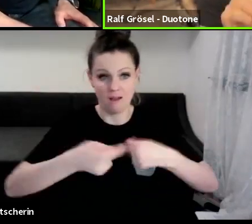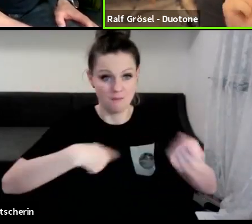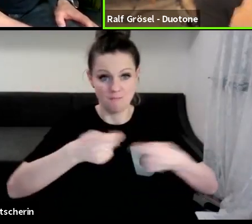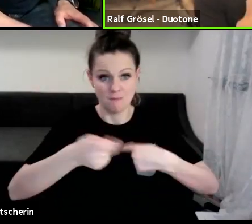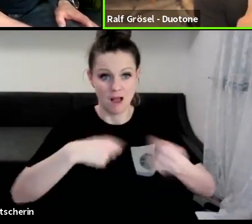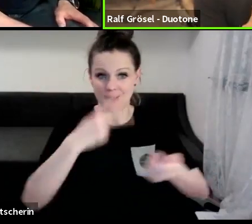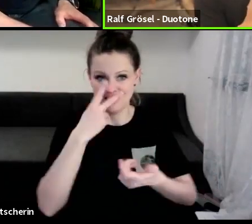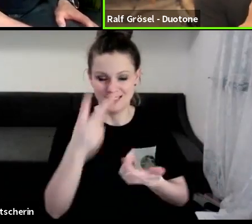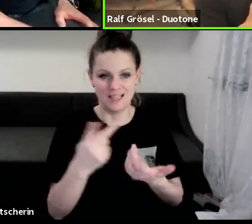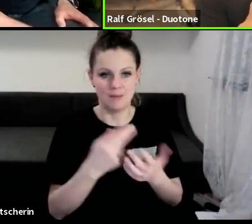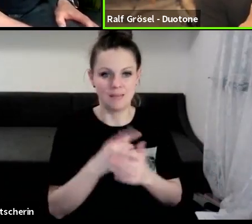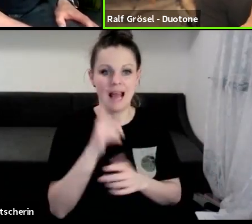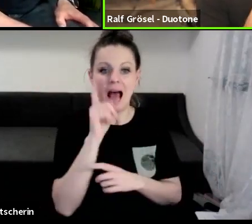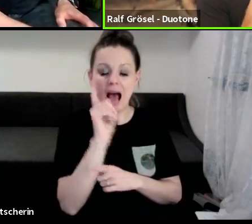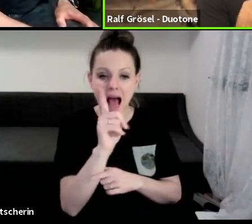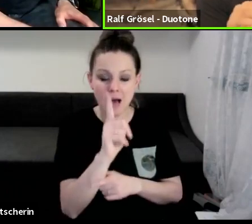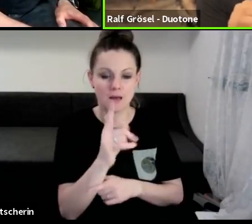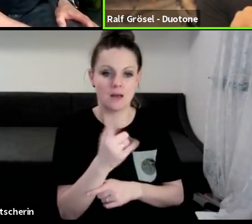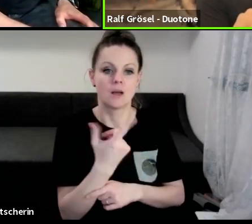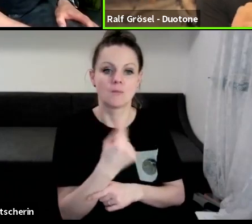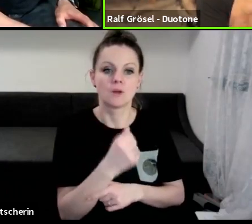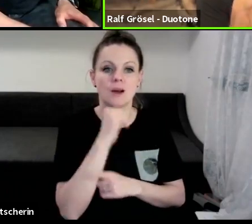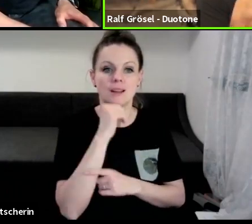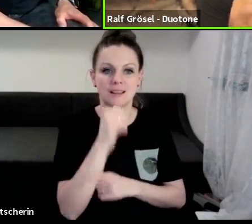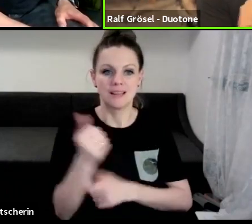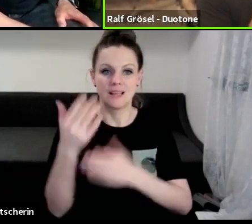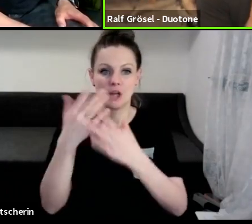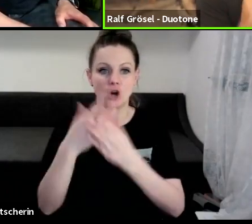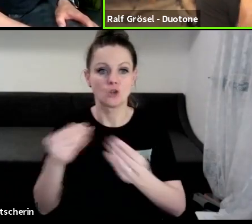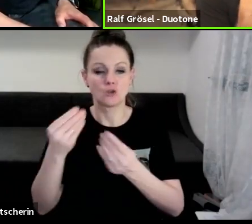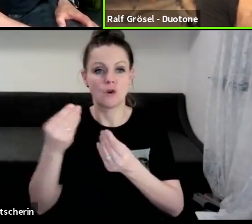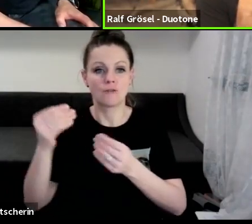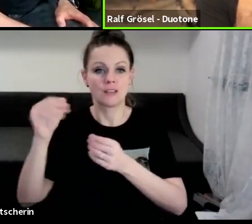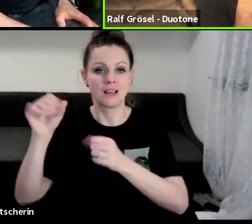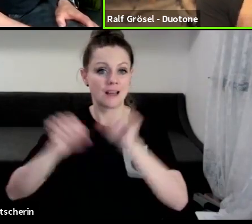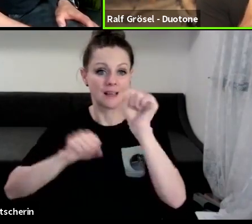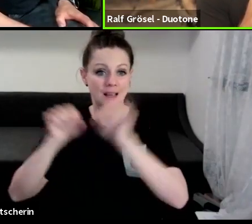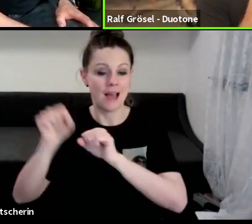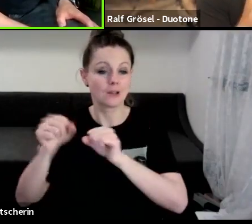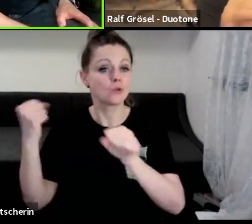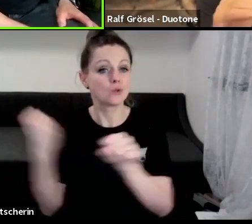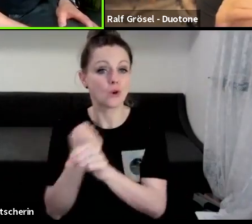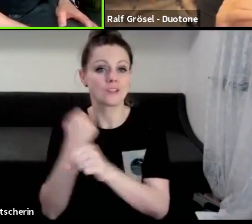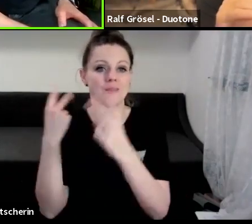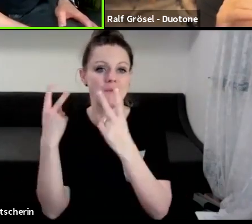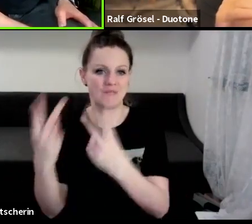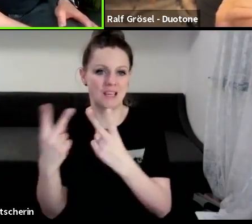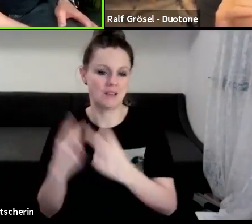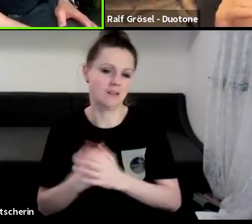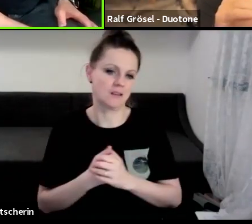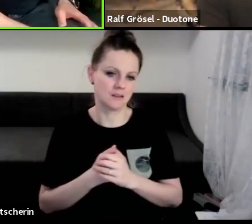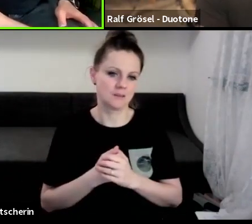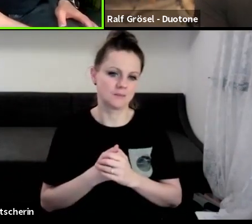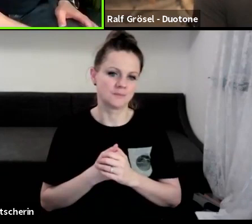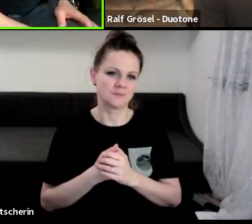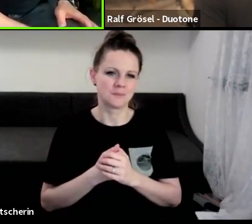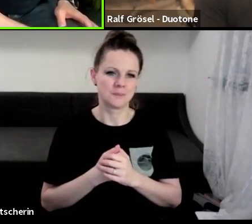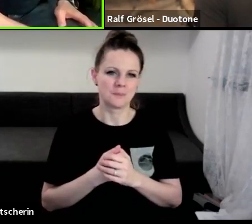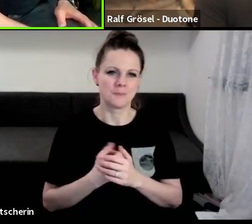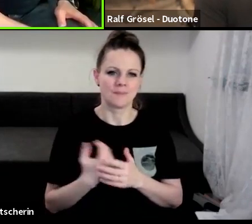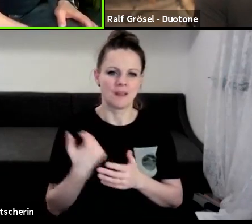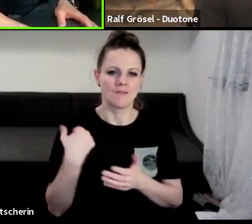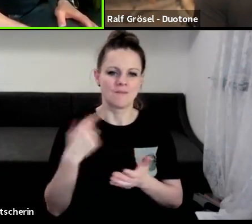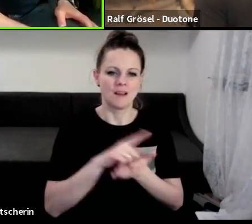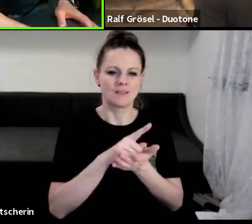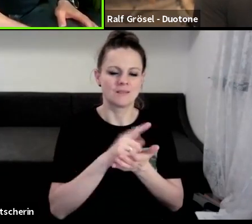Das soll auf gar keinen Fall heißen, dass Softkites keine Existenzberechtigung haben. Also auf du das letzte Mal an Softkite geflogen?